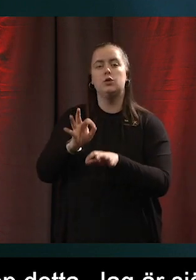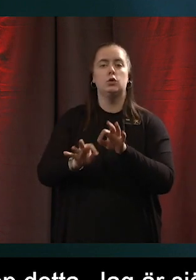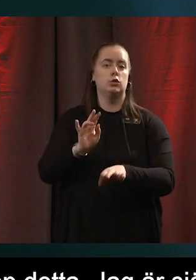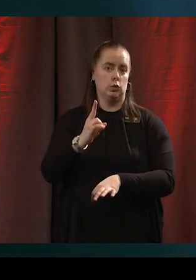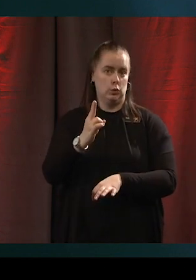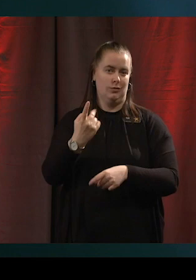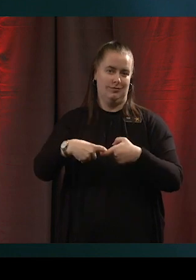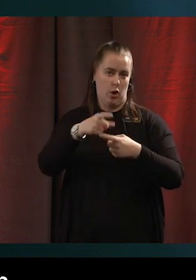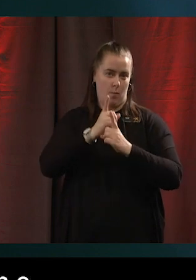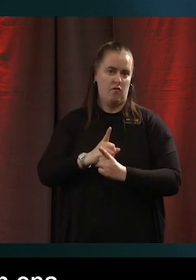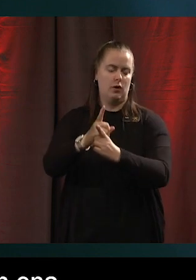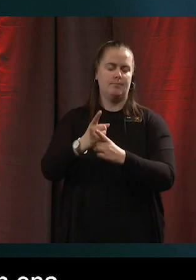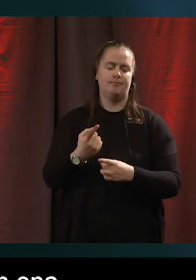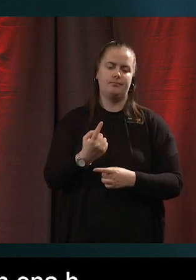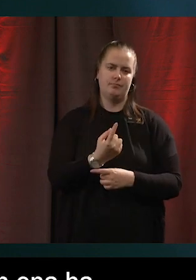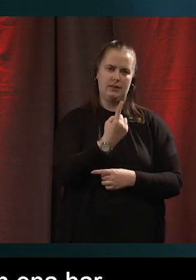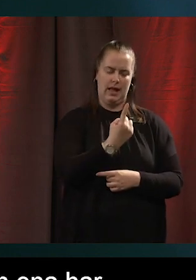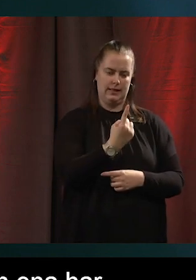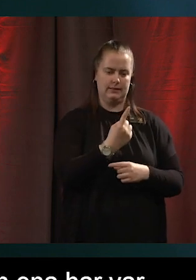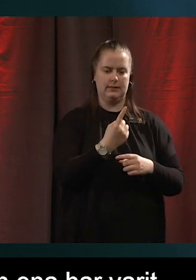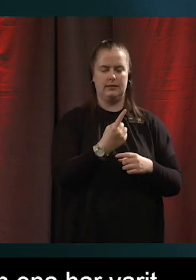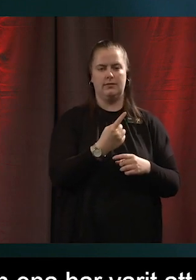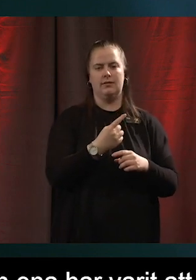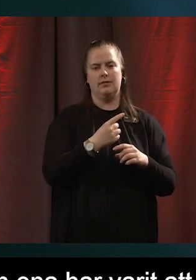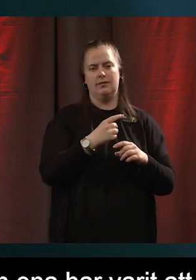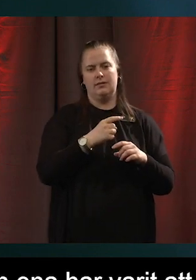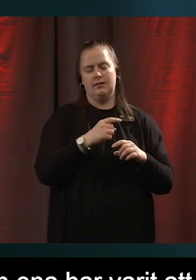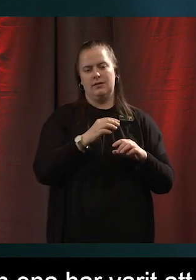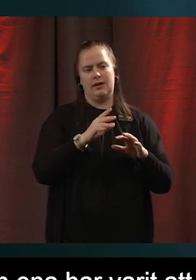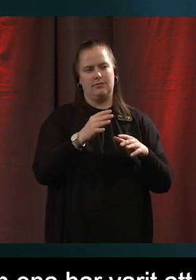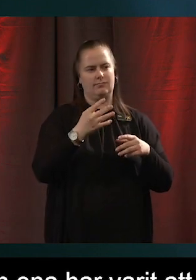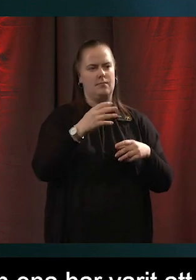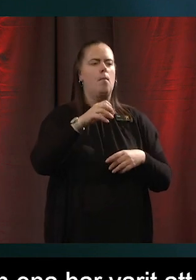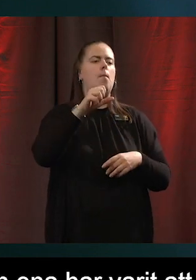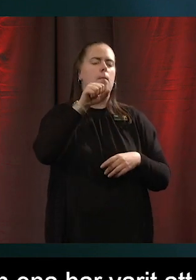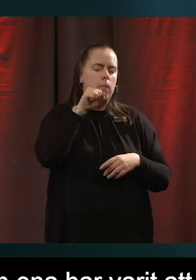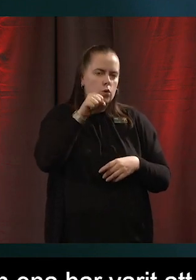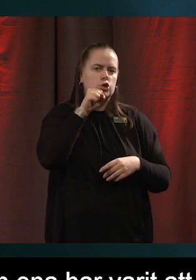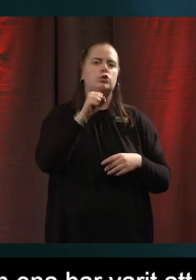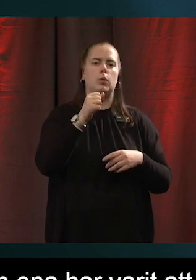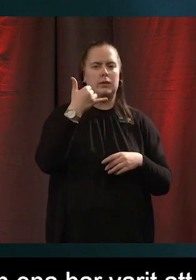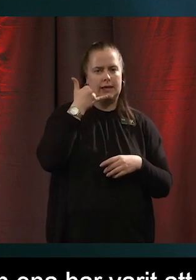nu. Den ena har varit att Posta och Telestyrelsen ska lista ut vad har det fått för